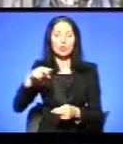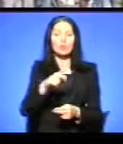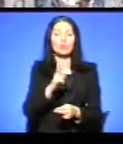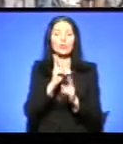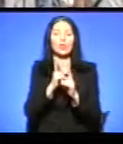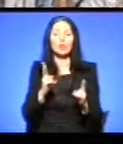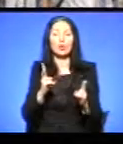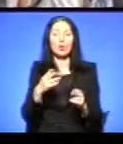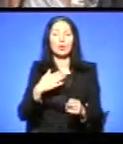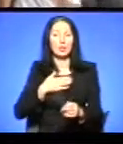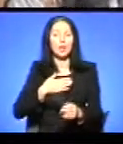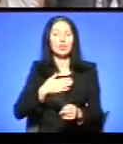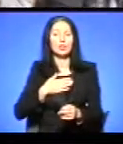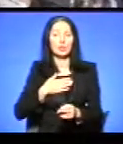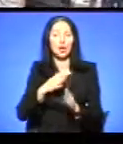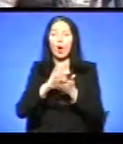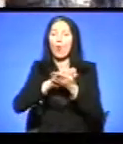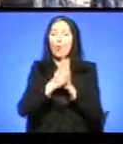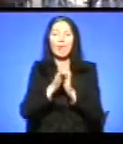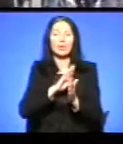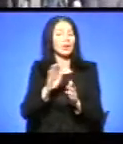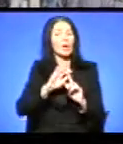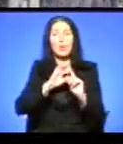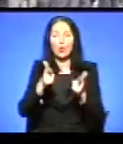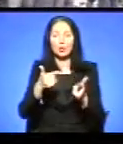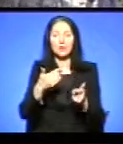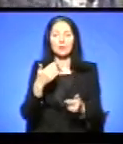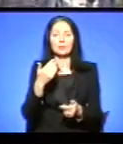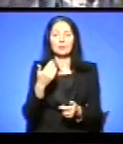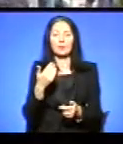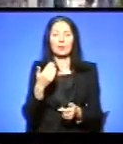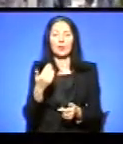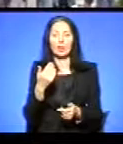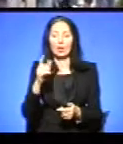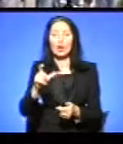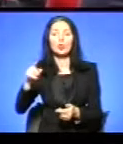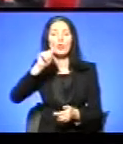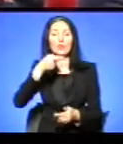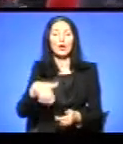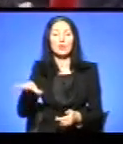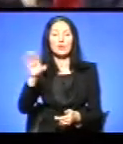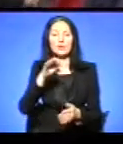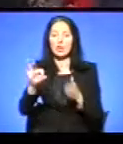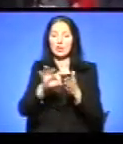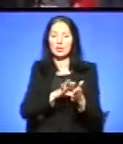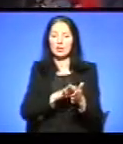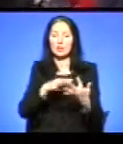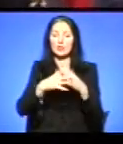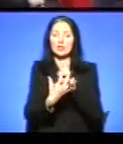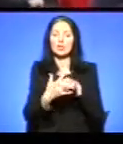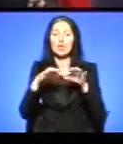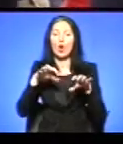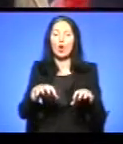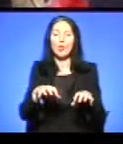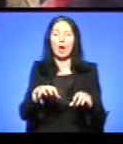на наші, скажімо, умови не пристав, і вони вимагають все і зразу. Сільський голова Богдан Наконечний